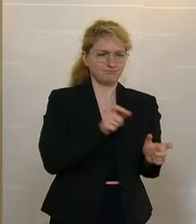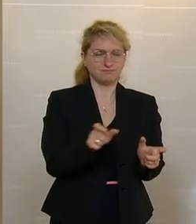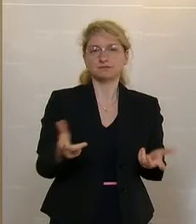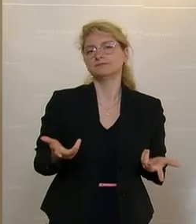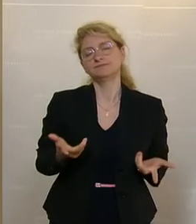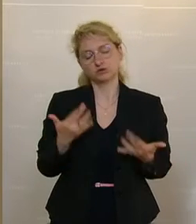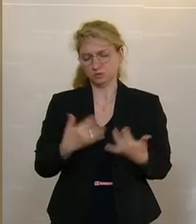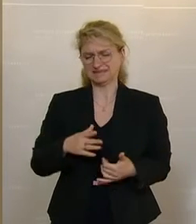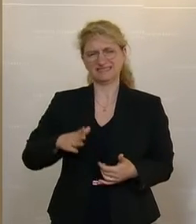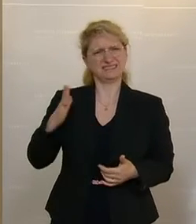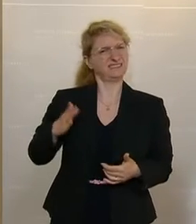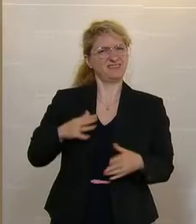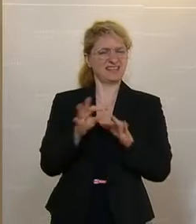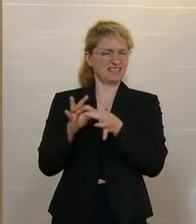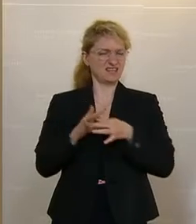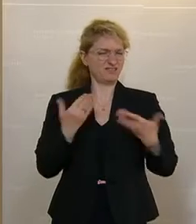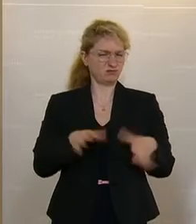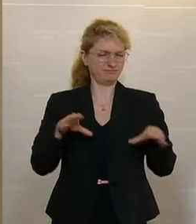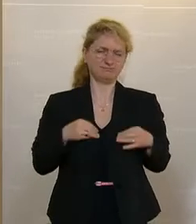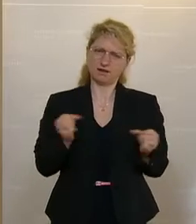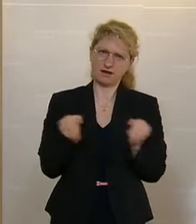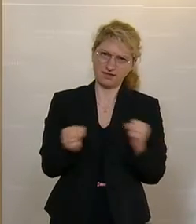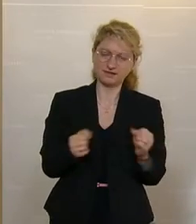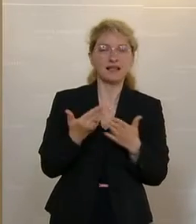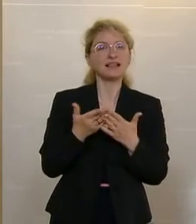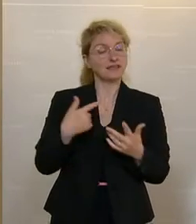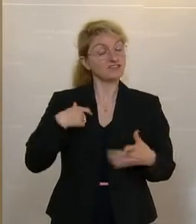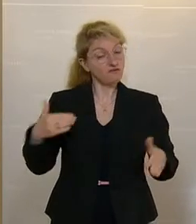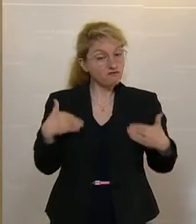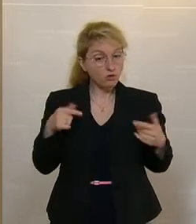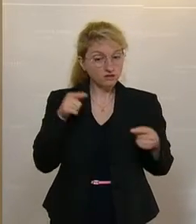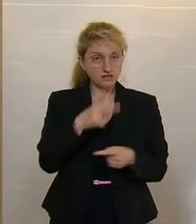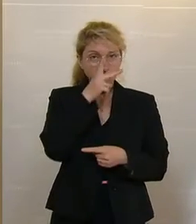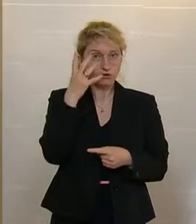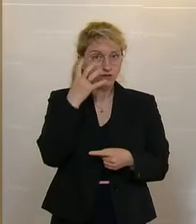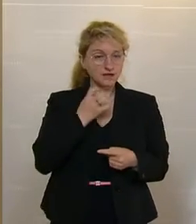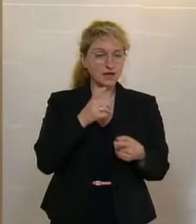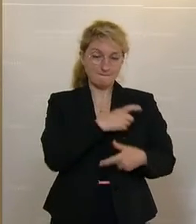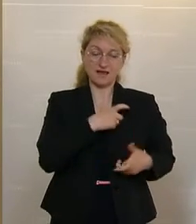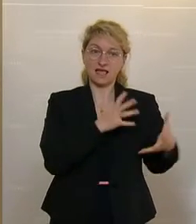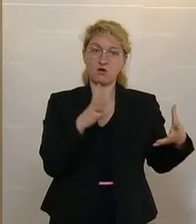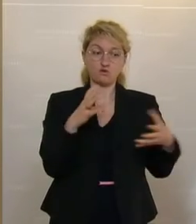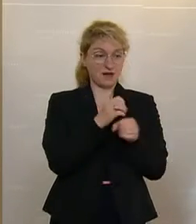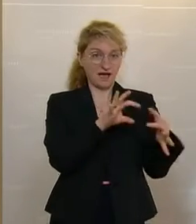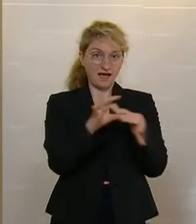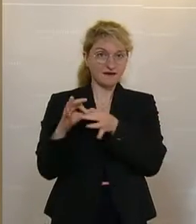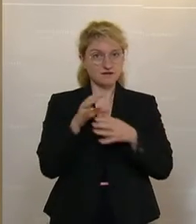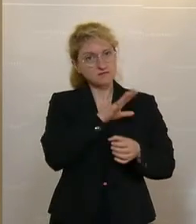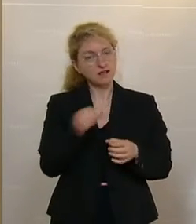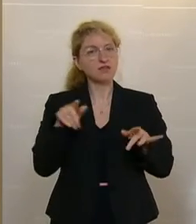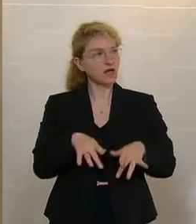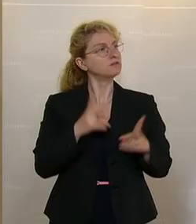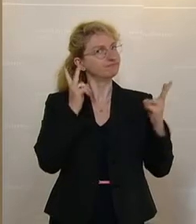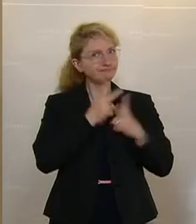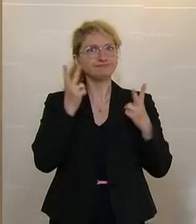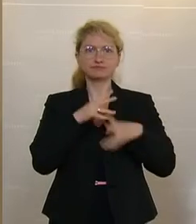so nicht wahrhaben wollen. Darum bin ich froh, dass dieses Volksbegehren parteiübergreifend Zuspruch findet. Ich hoffe auch, das ist ja die erste Lesung